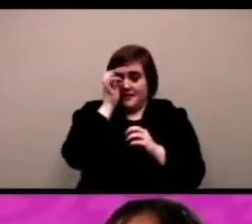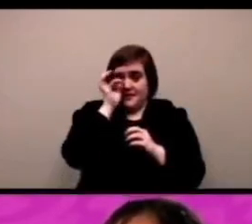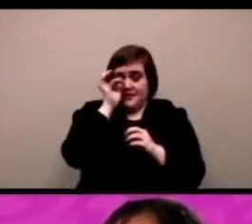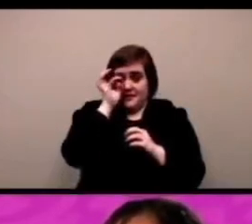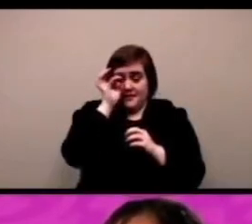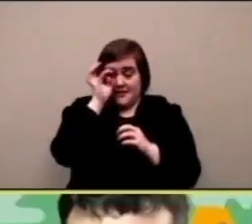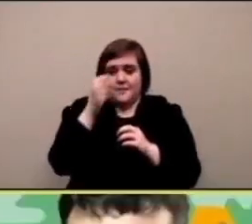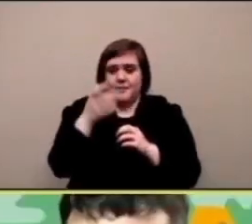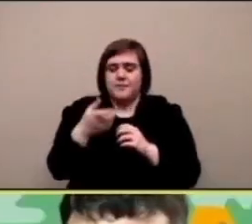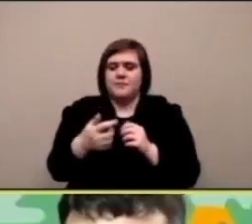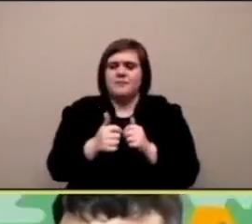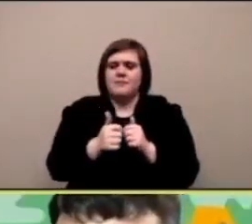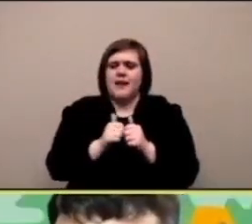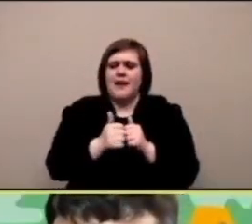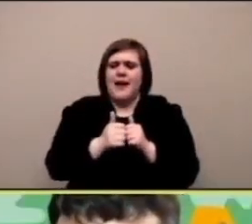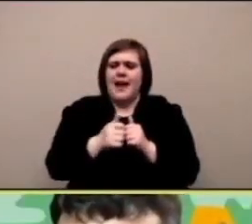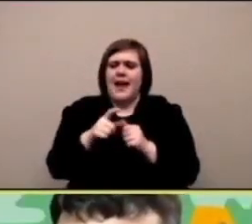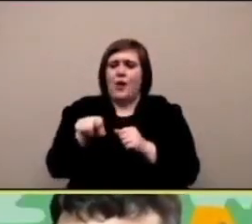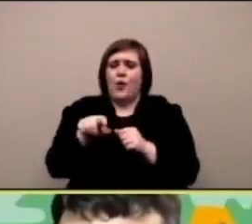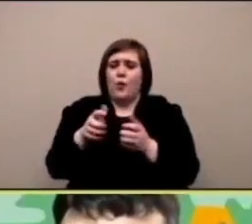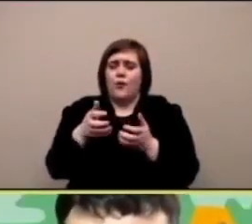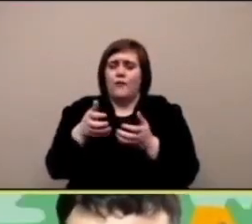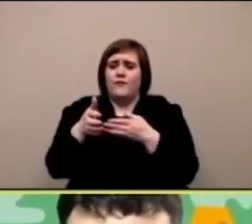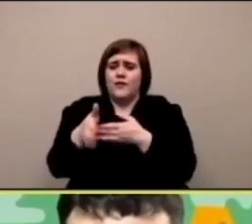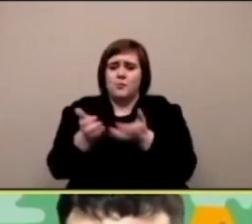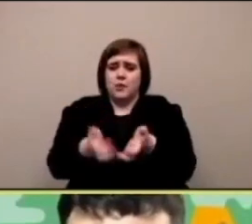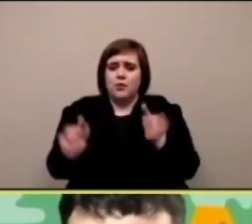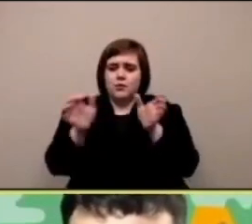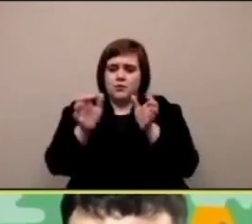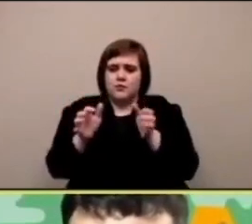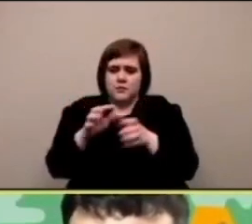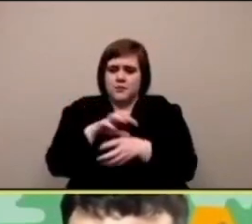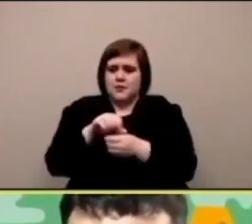ecco la gravità forse gravità 0